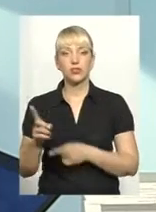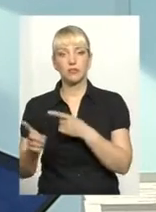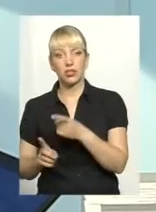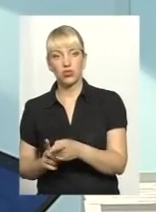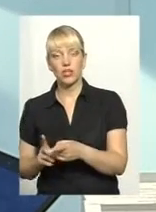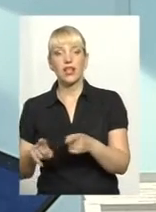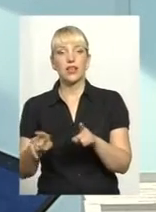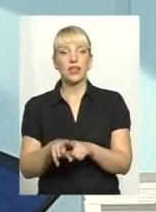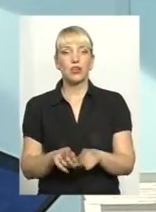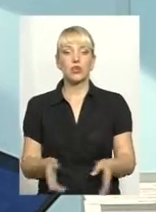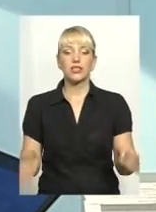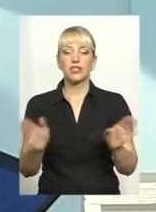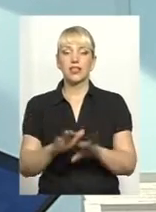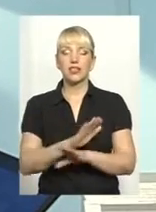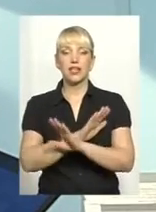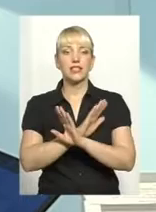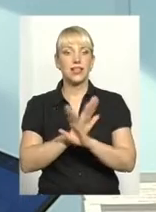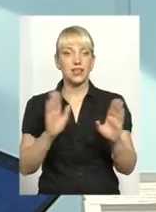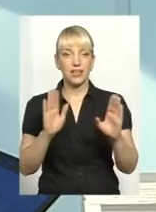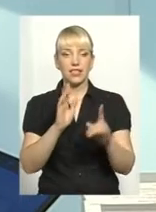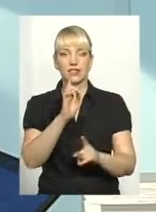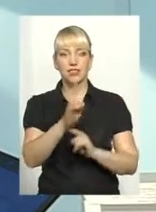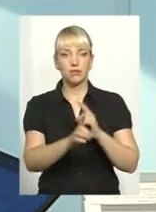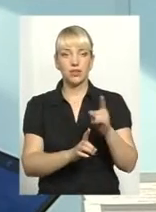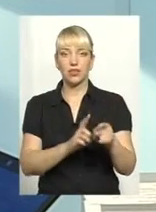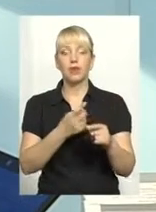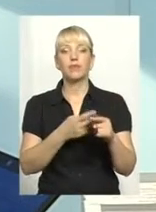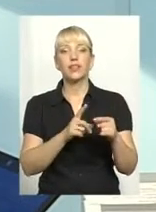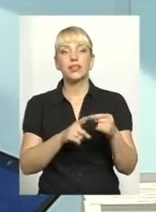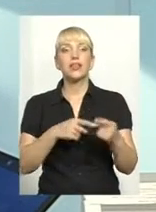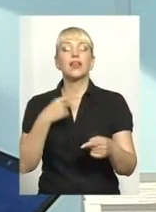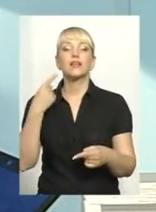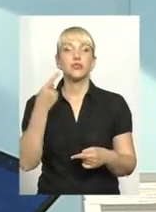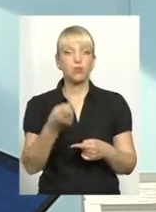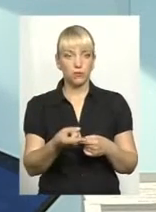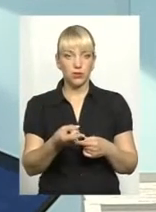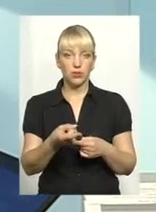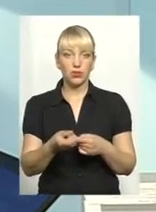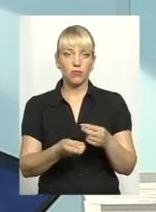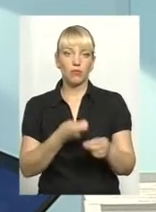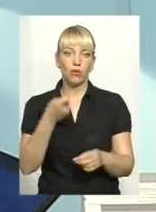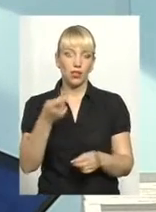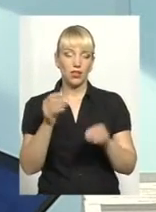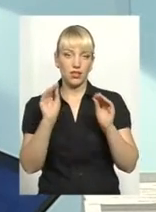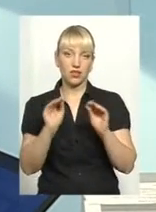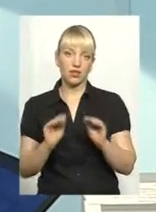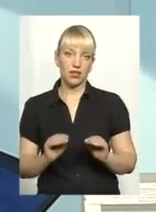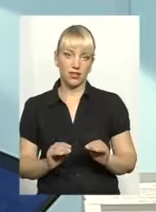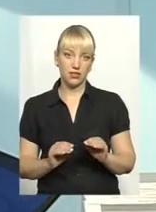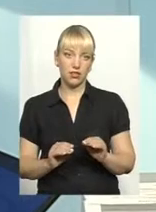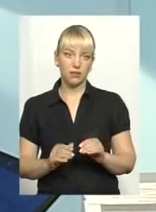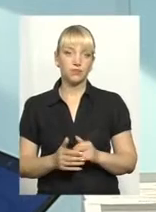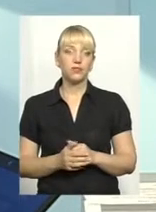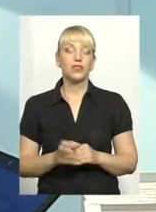залишається незмінним, це наступні подання декларацій, типи декларацій. Так,